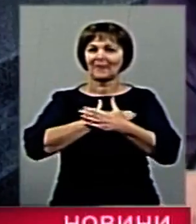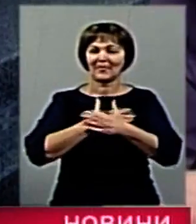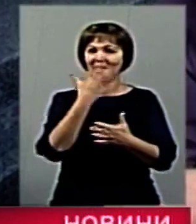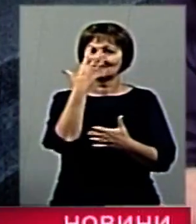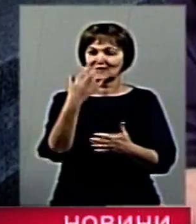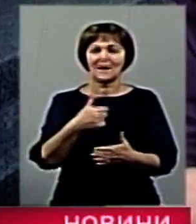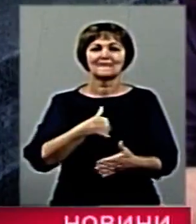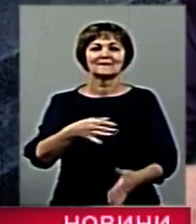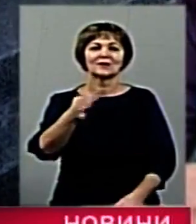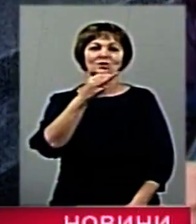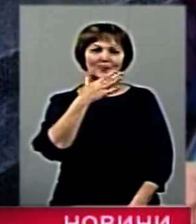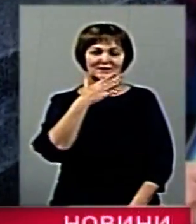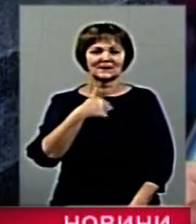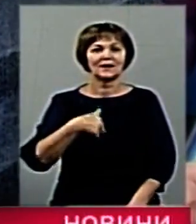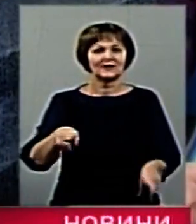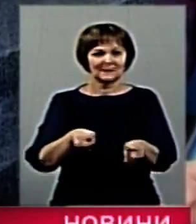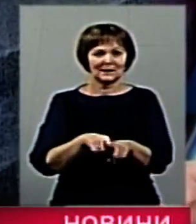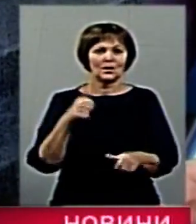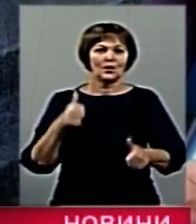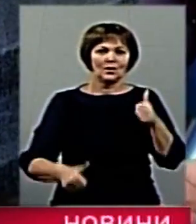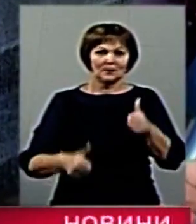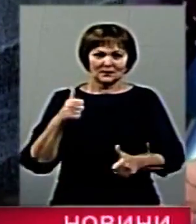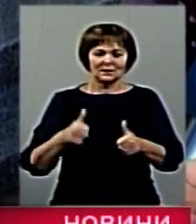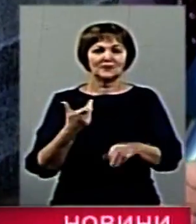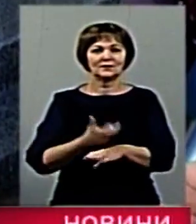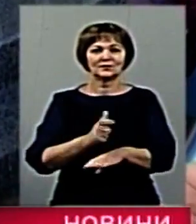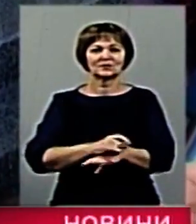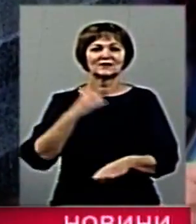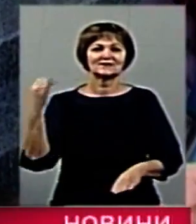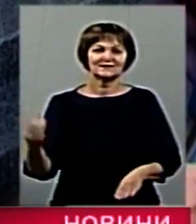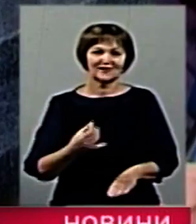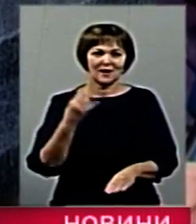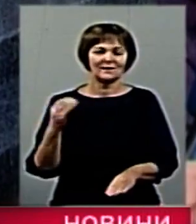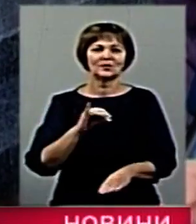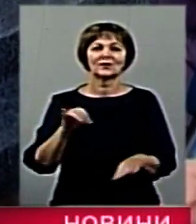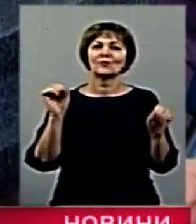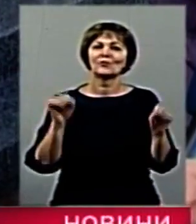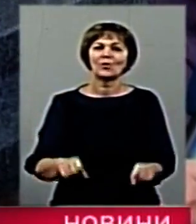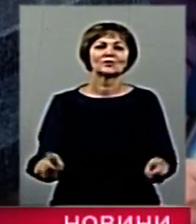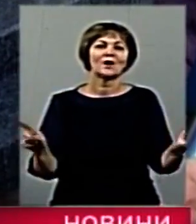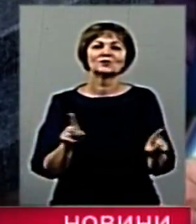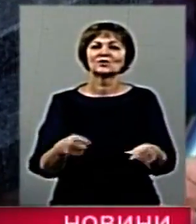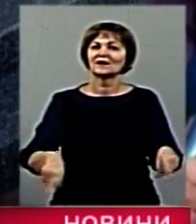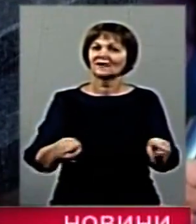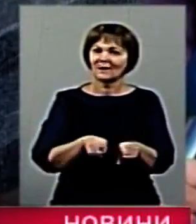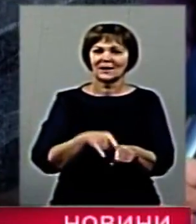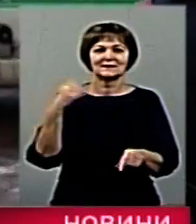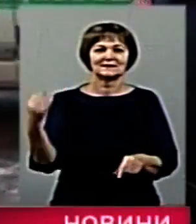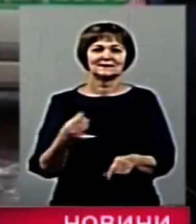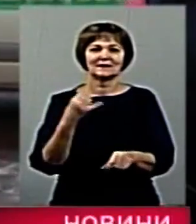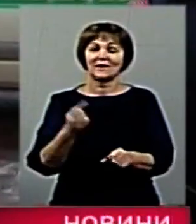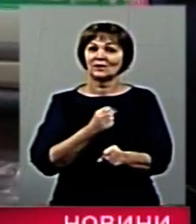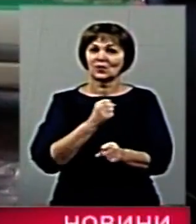Мені подобаються такі флешмоби, бо це дуже цікаво і можна щось таке цікаве робити.